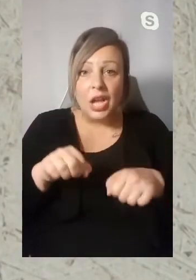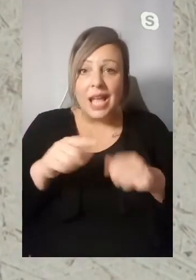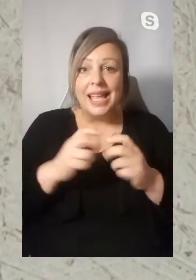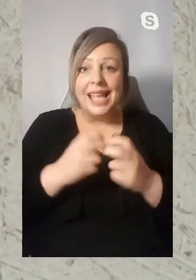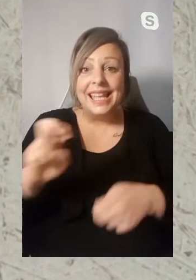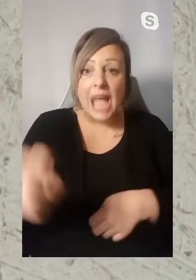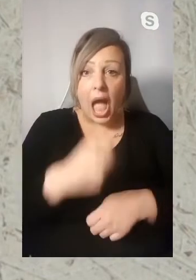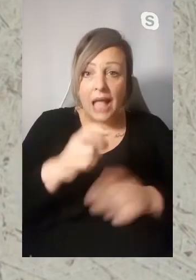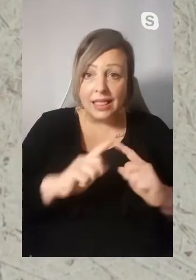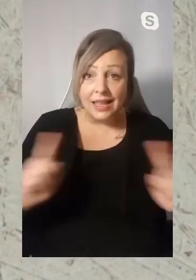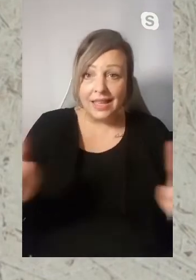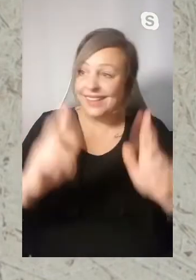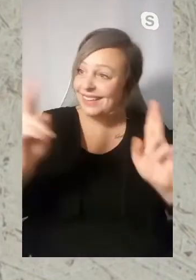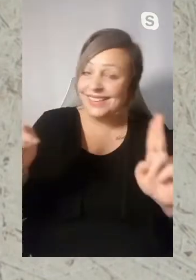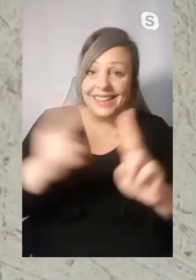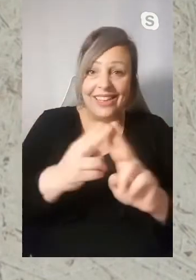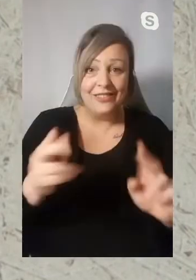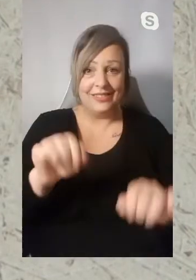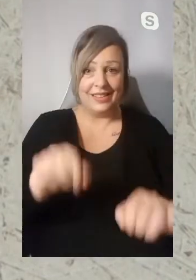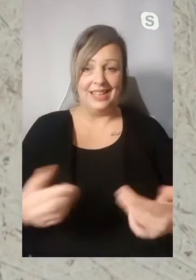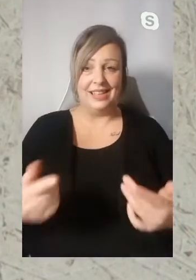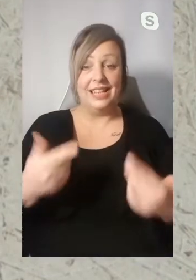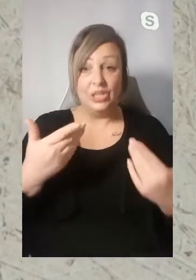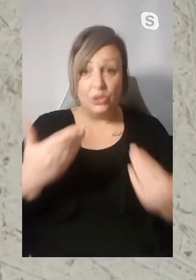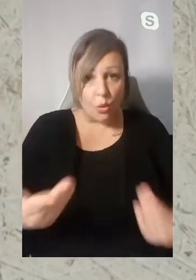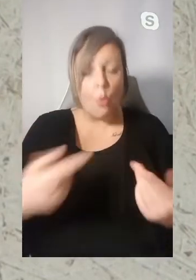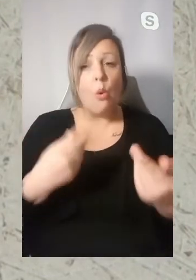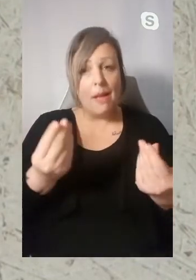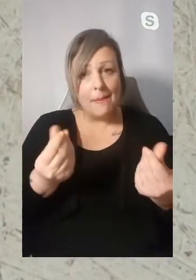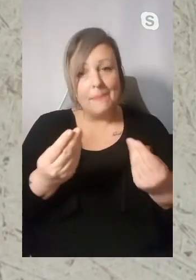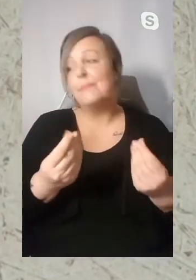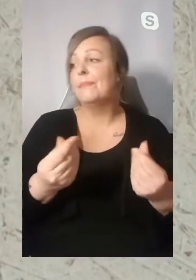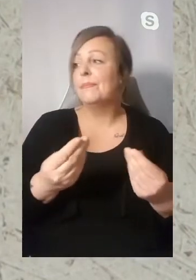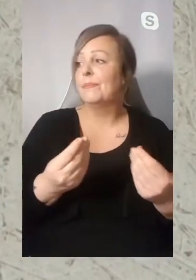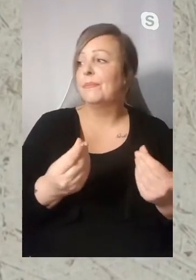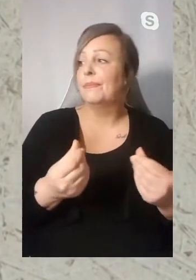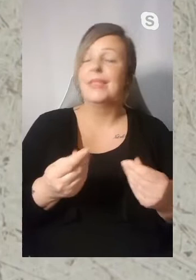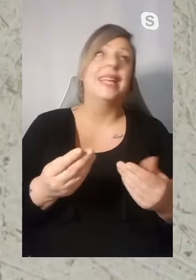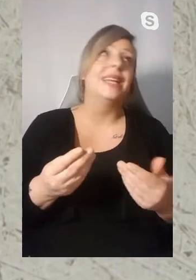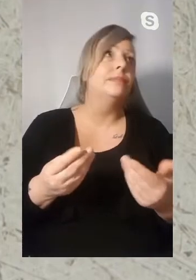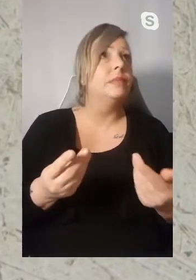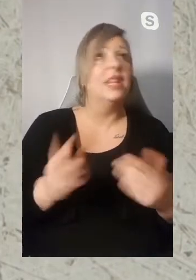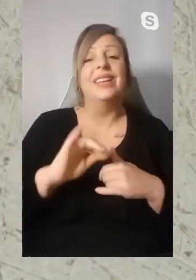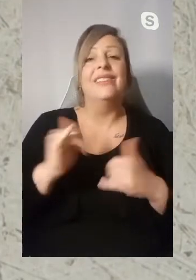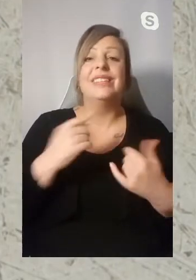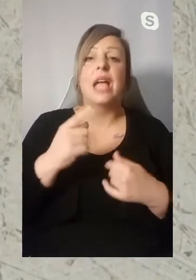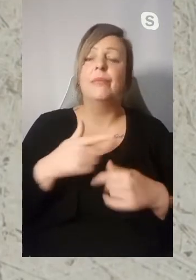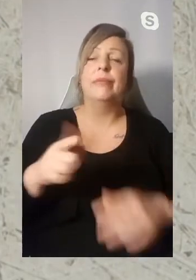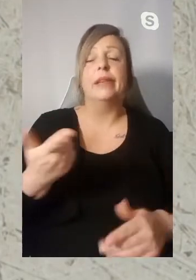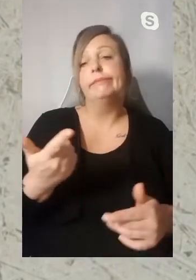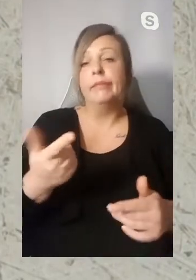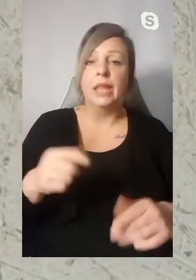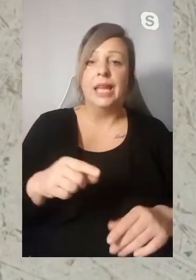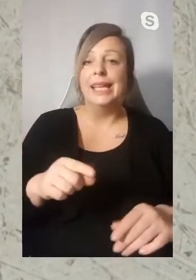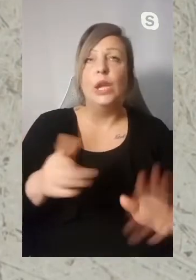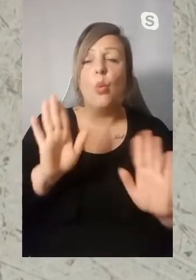Leuten treffen kannst. Wenn das auf einmal fehlt, dann merkst du doch erst, ich will nicht sagen, wie unwichtig, aber wie